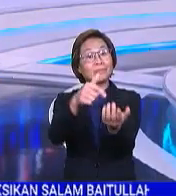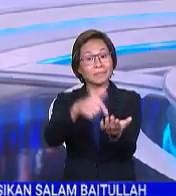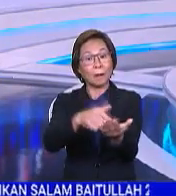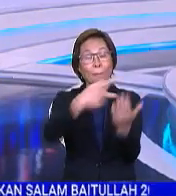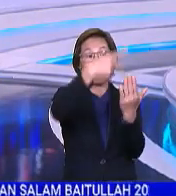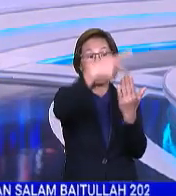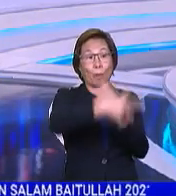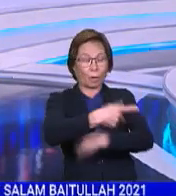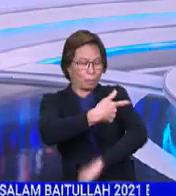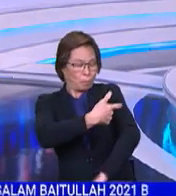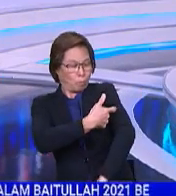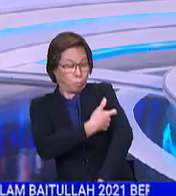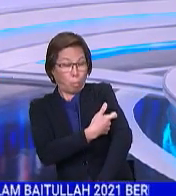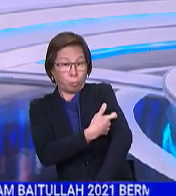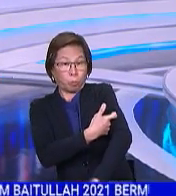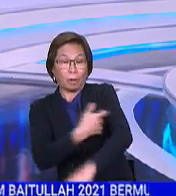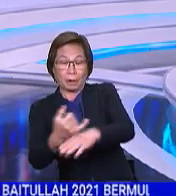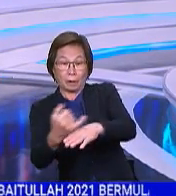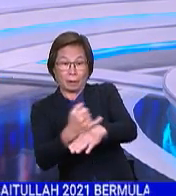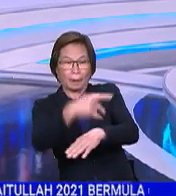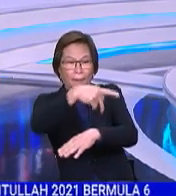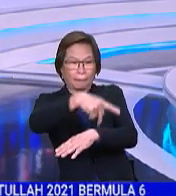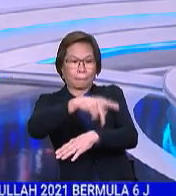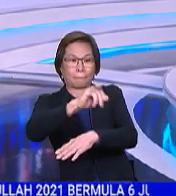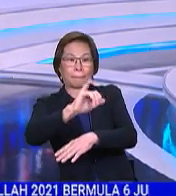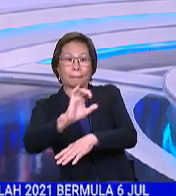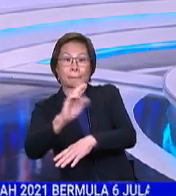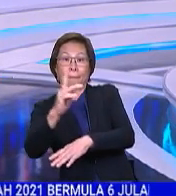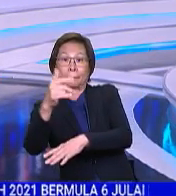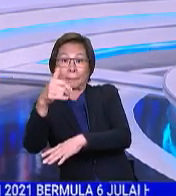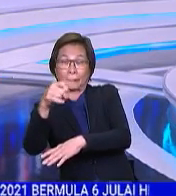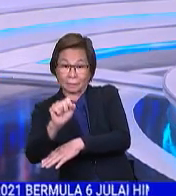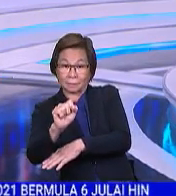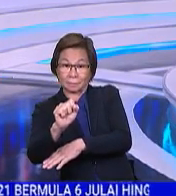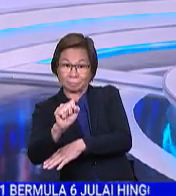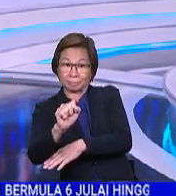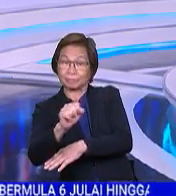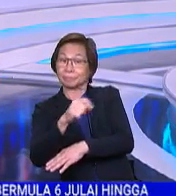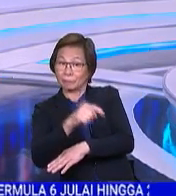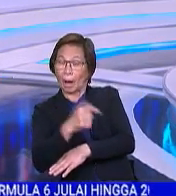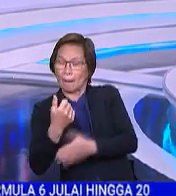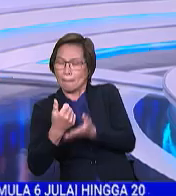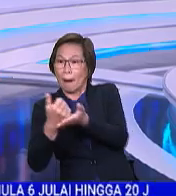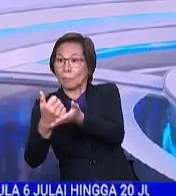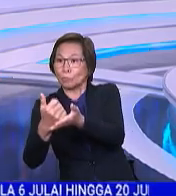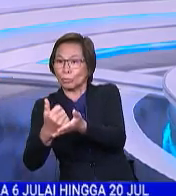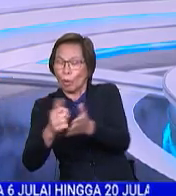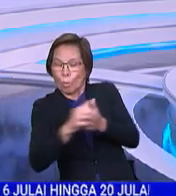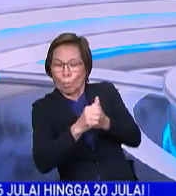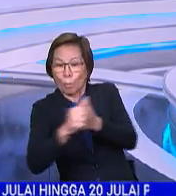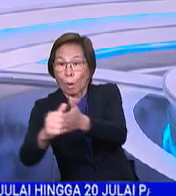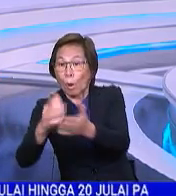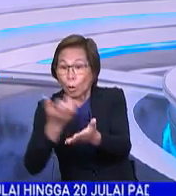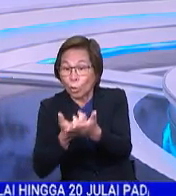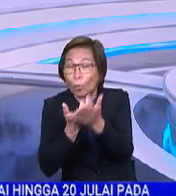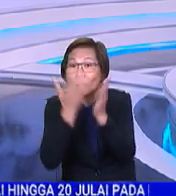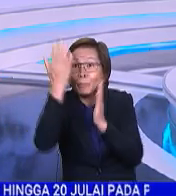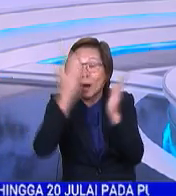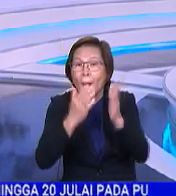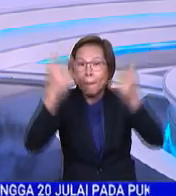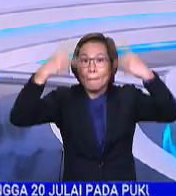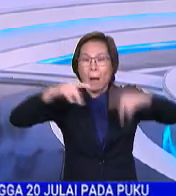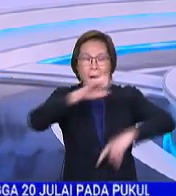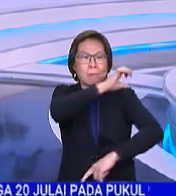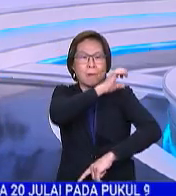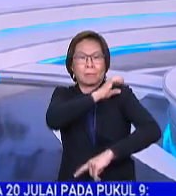Program imunisasi industri COVID-19 kerjasama awam swasta PICAS bantu memacu ekonomi negara. Menurut